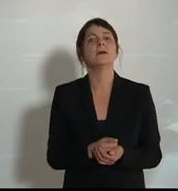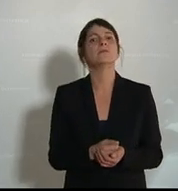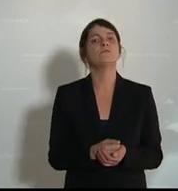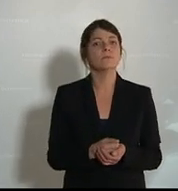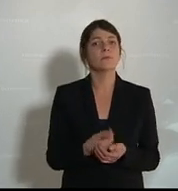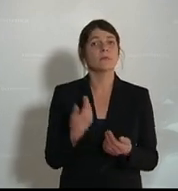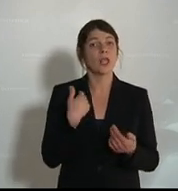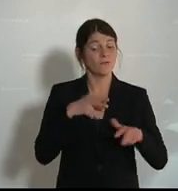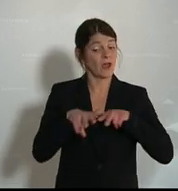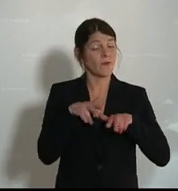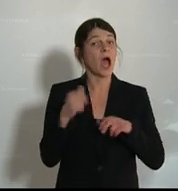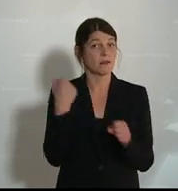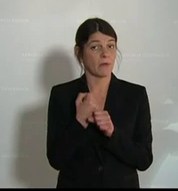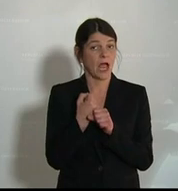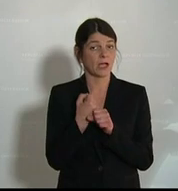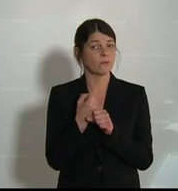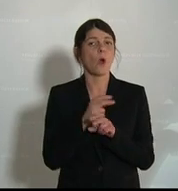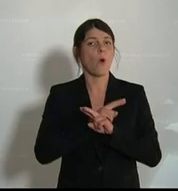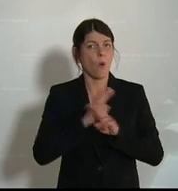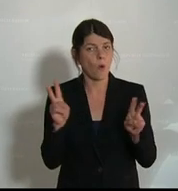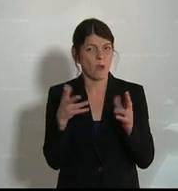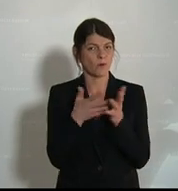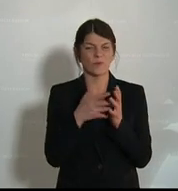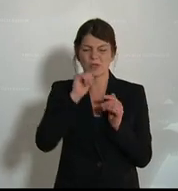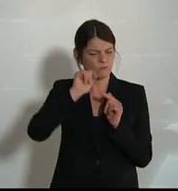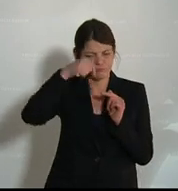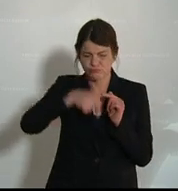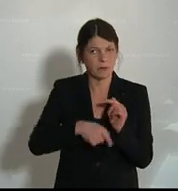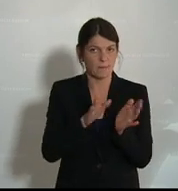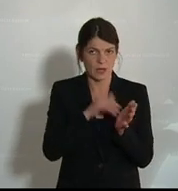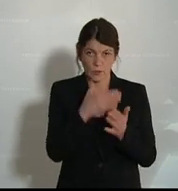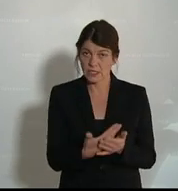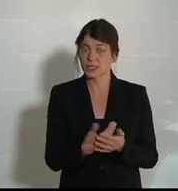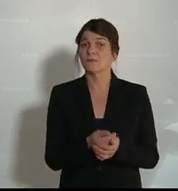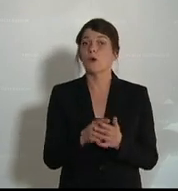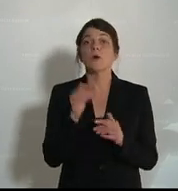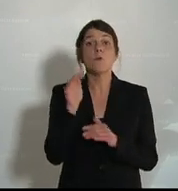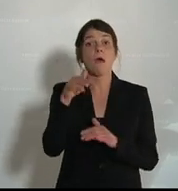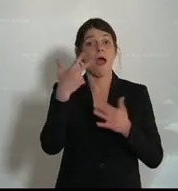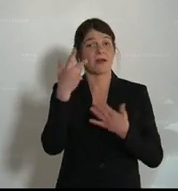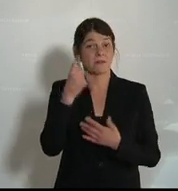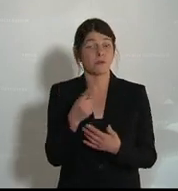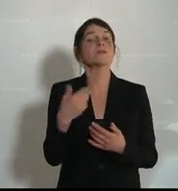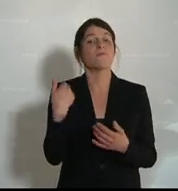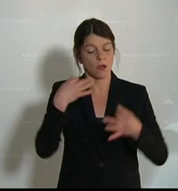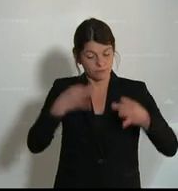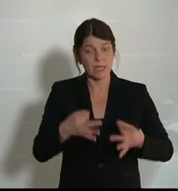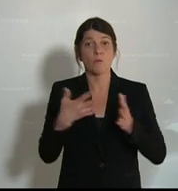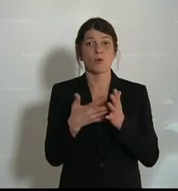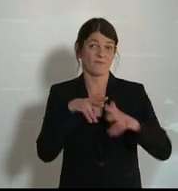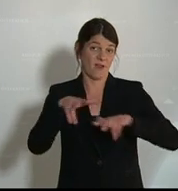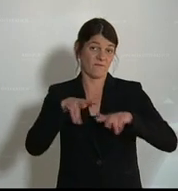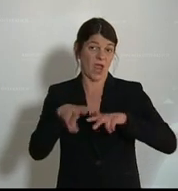ein Verfahren ohne Prüfung, ohne tiefergehende Prüfung vorgenommen. Bei über 8.000 wurde ein Prüfverfahren